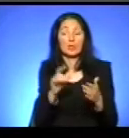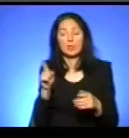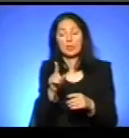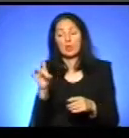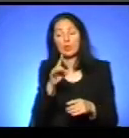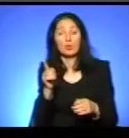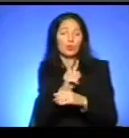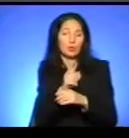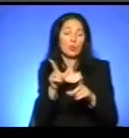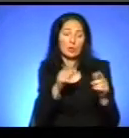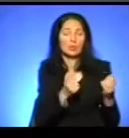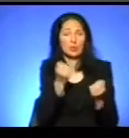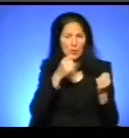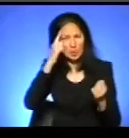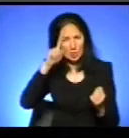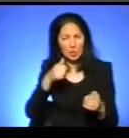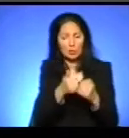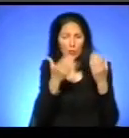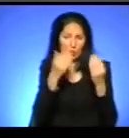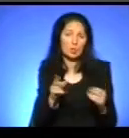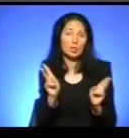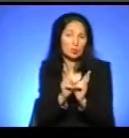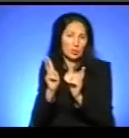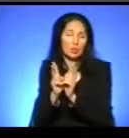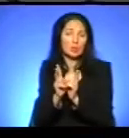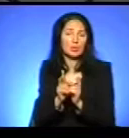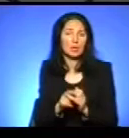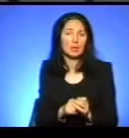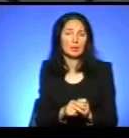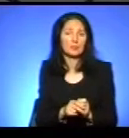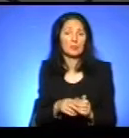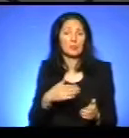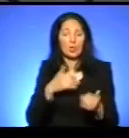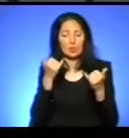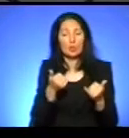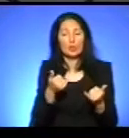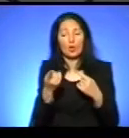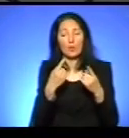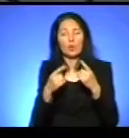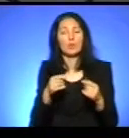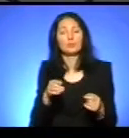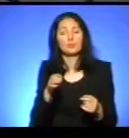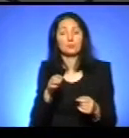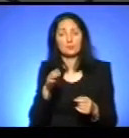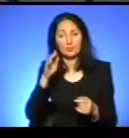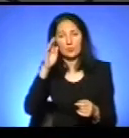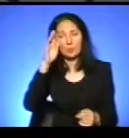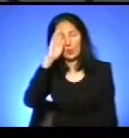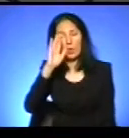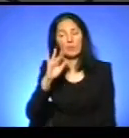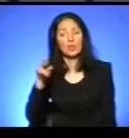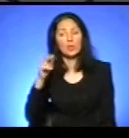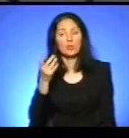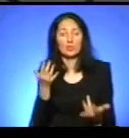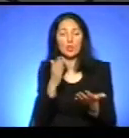Тернопіль. Переважно водії знають, бо вони кожен день з ними їздять. Ми сьогодні говорили з паном Вадимовим, що ще є одне вирішення проблеми. На